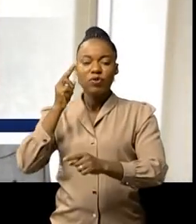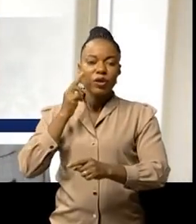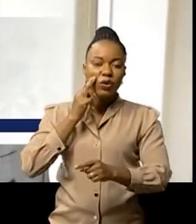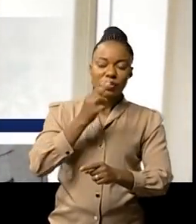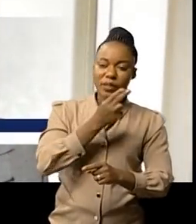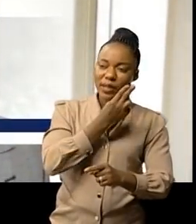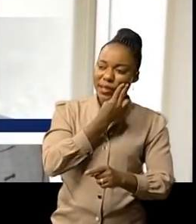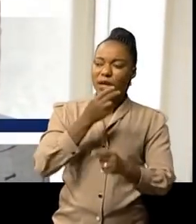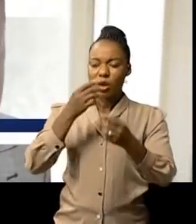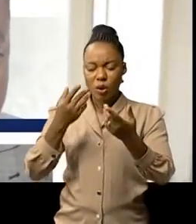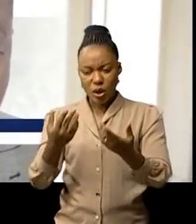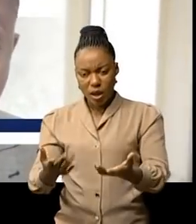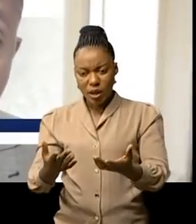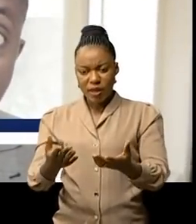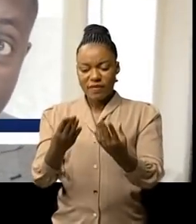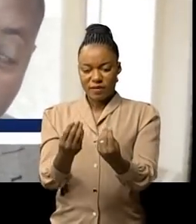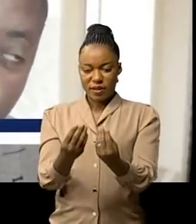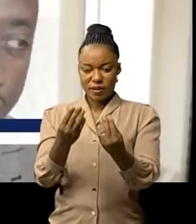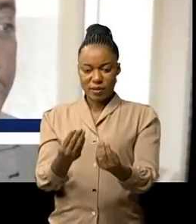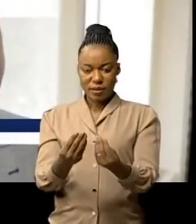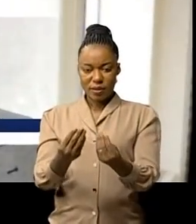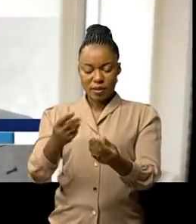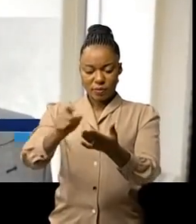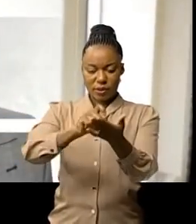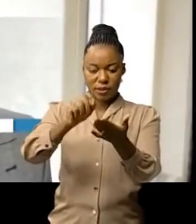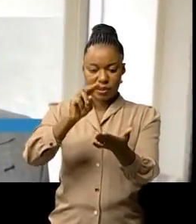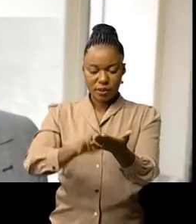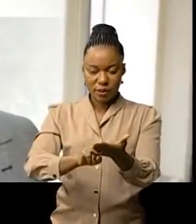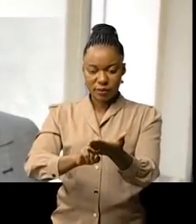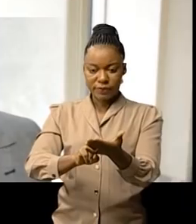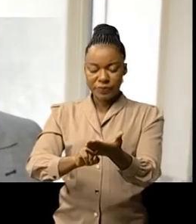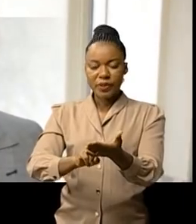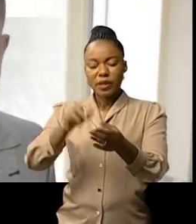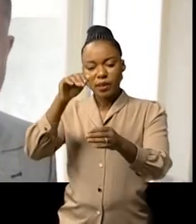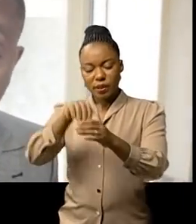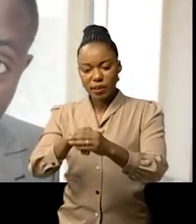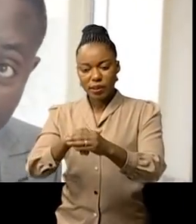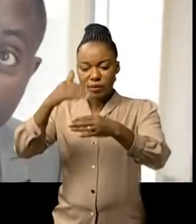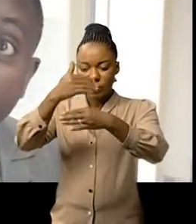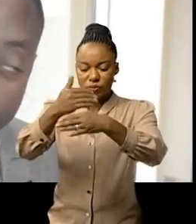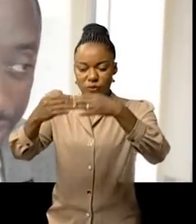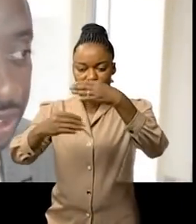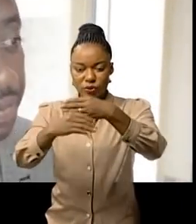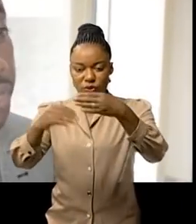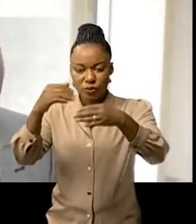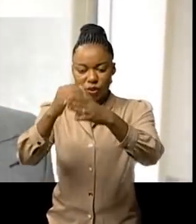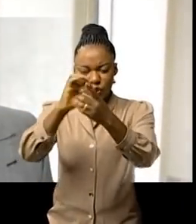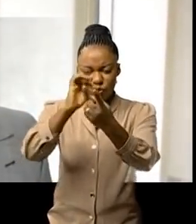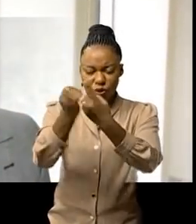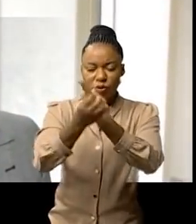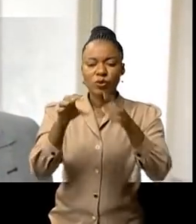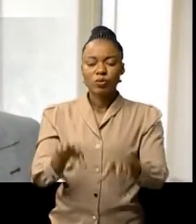que l'accord va faciliter la signature de Joint Venture dans la gestion des infrastructures touristiques en RDC.